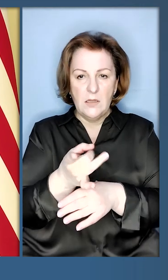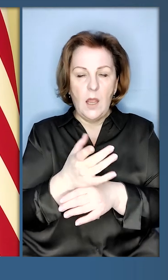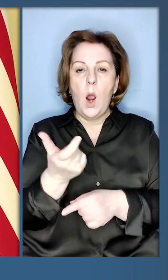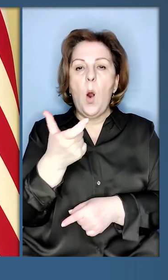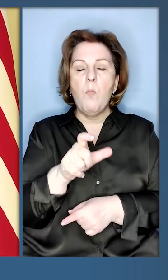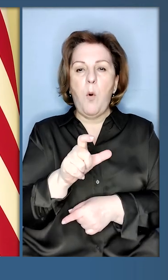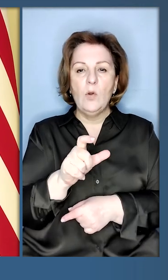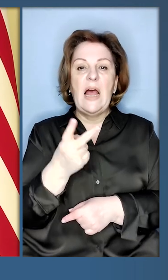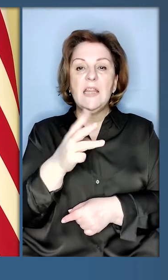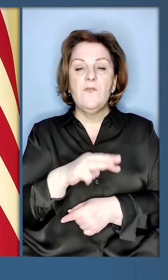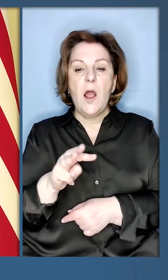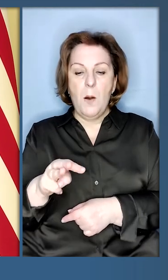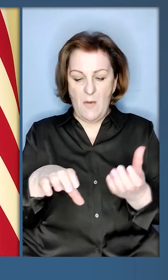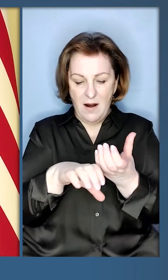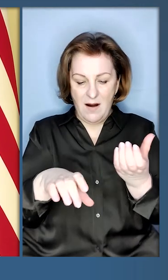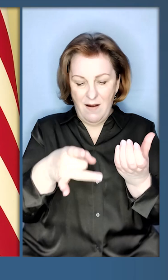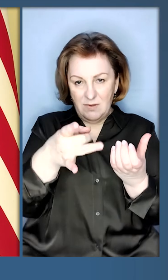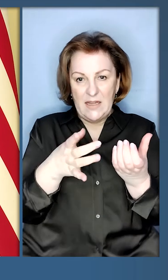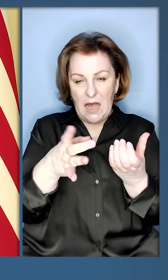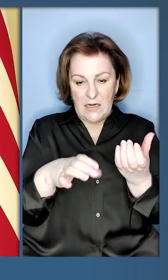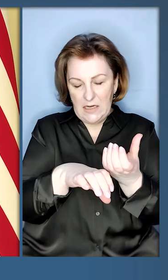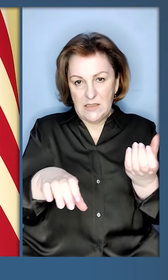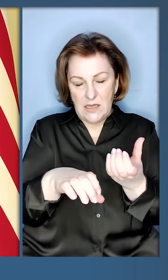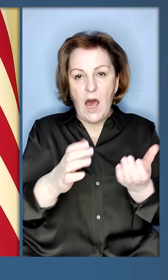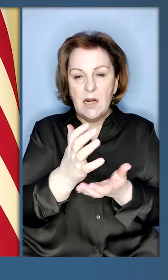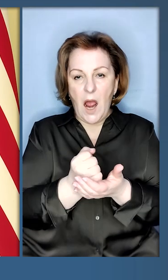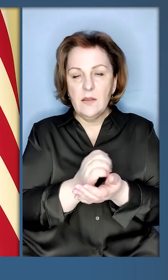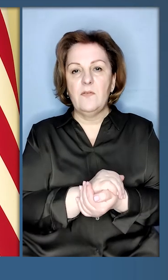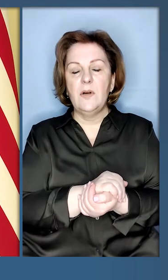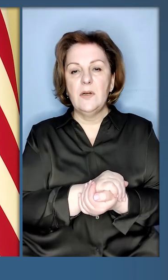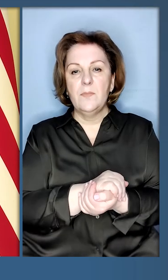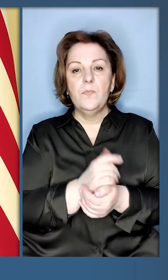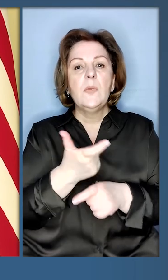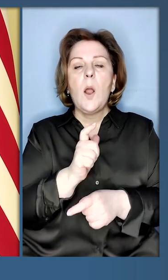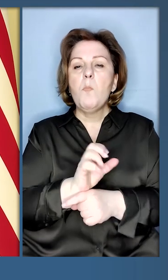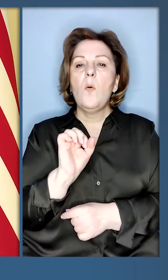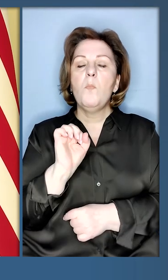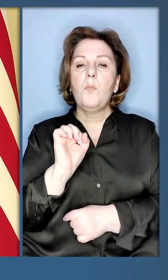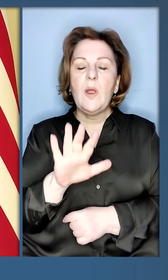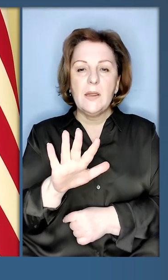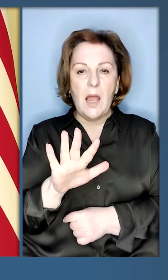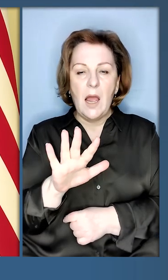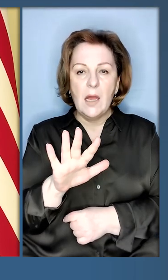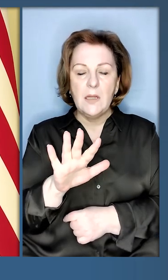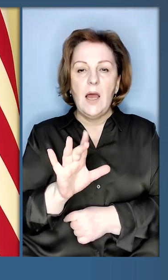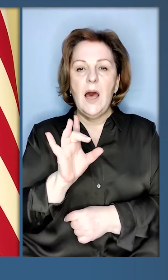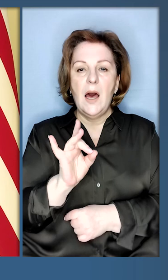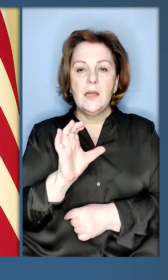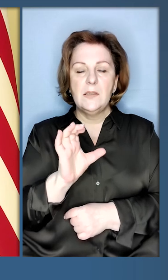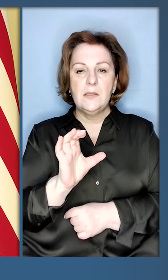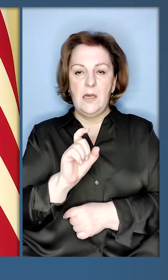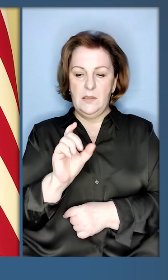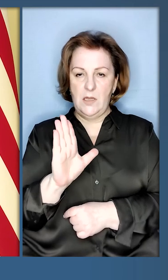мільйони артилерійських снарядів, понад 15 РСЗВ,